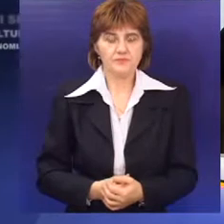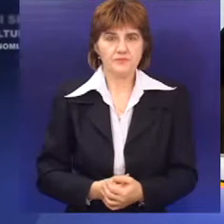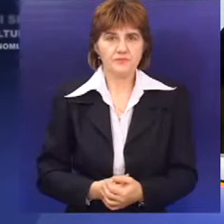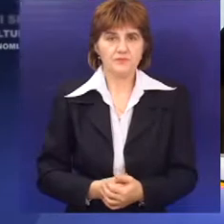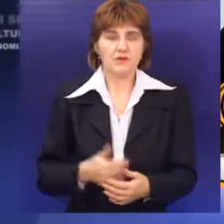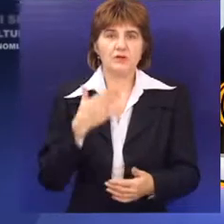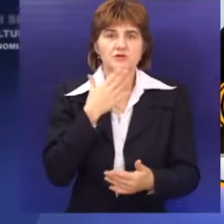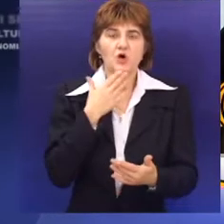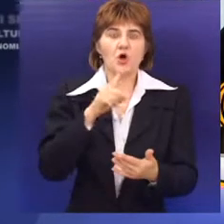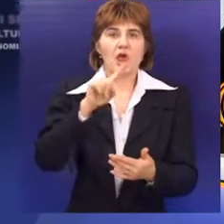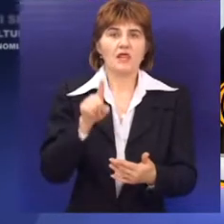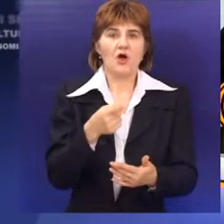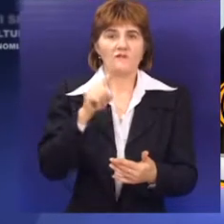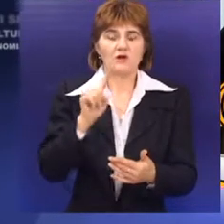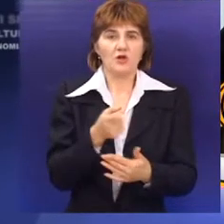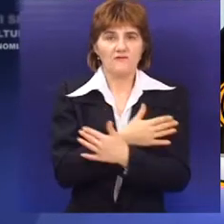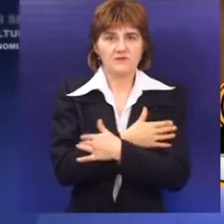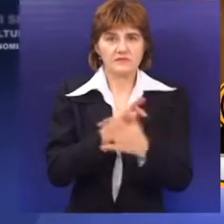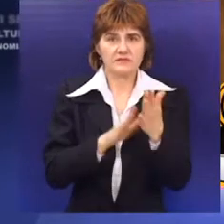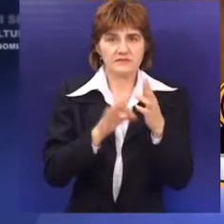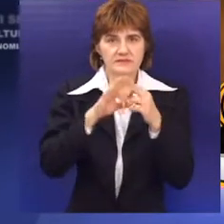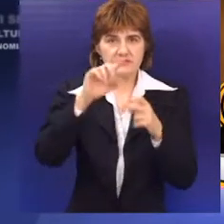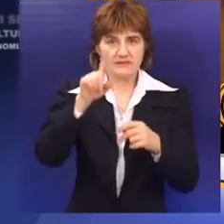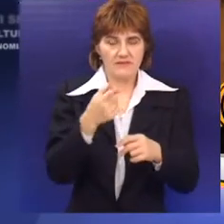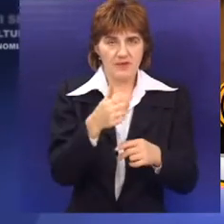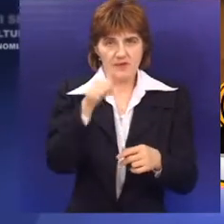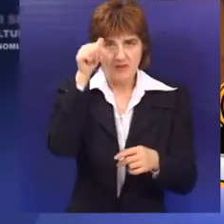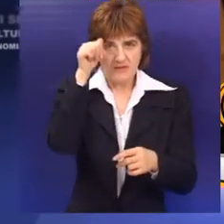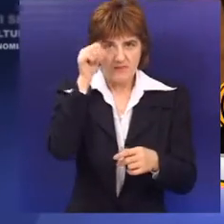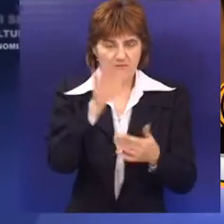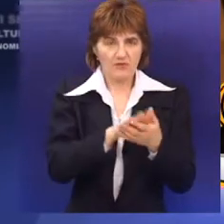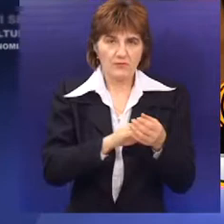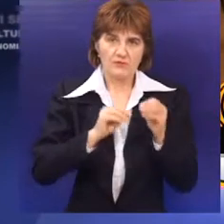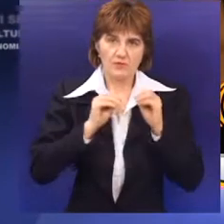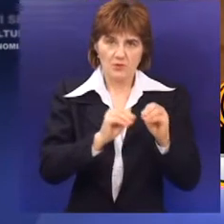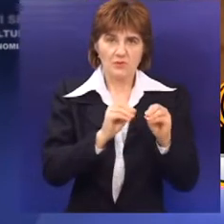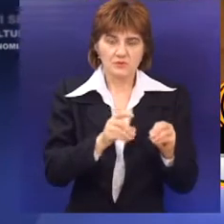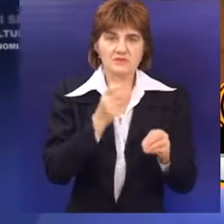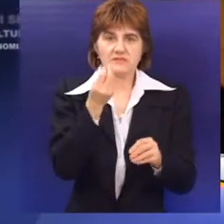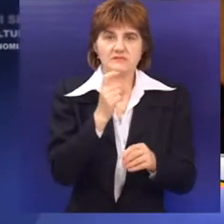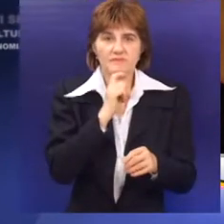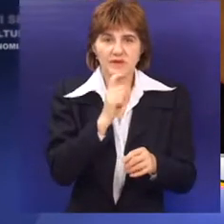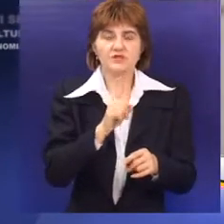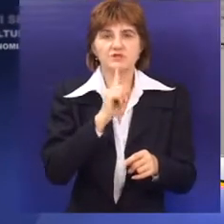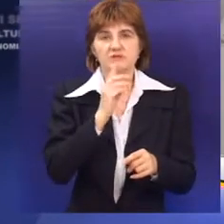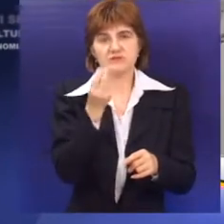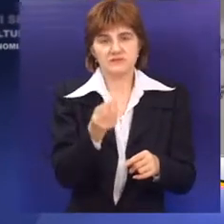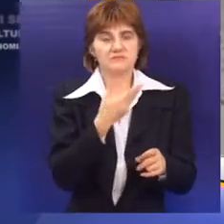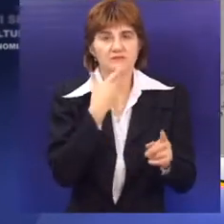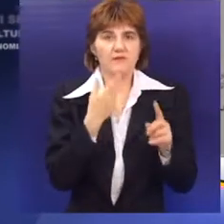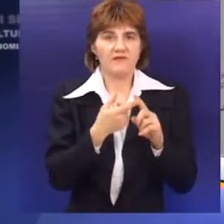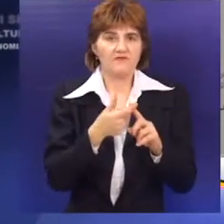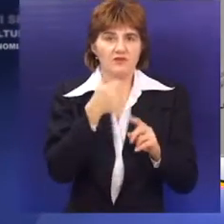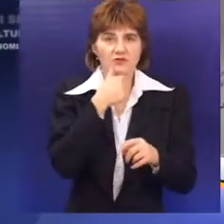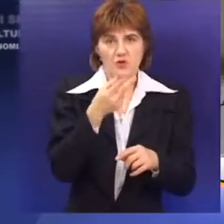Jovan Jovanovic Maj samo je jedna od osnovne škola gde deca od prvog razreda uče mađarski, odnosno srpski jezik, bez obzira koji